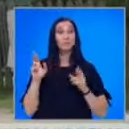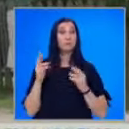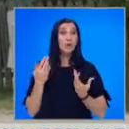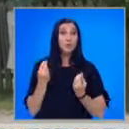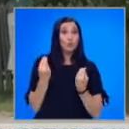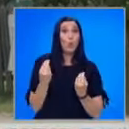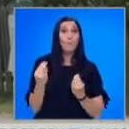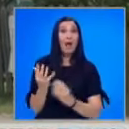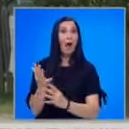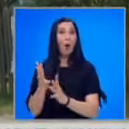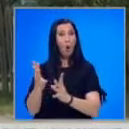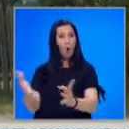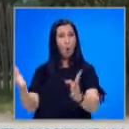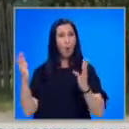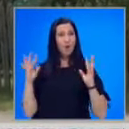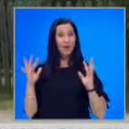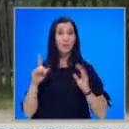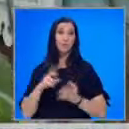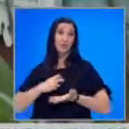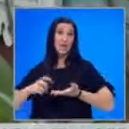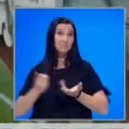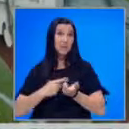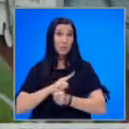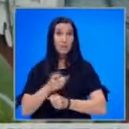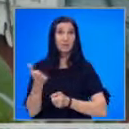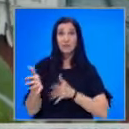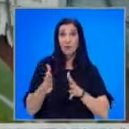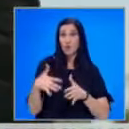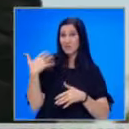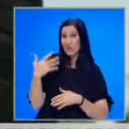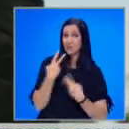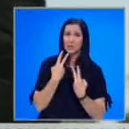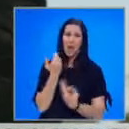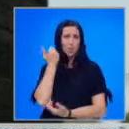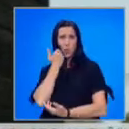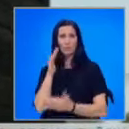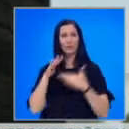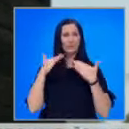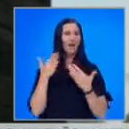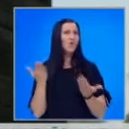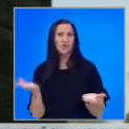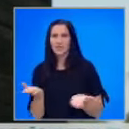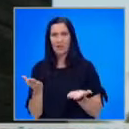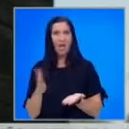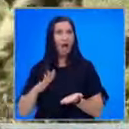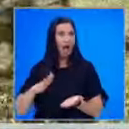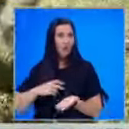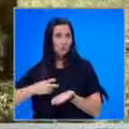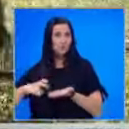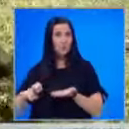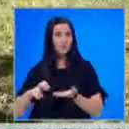Могат да излязат до всеки момент. Тези хора са страшни. Изглеждат добри, усмихват но какво ще стане, ако излязат?